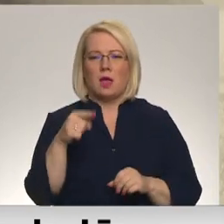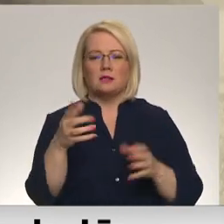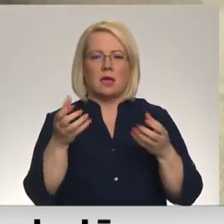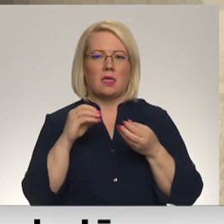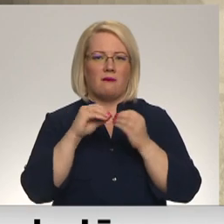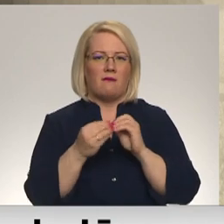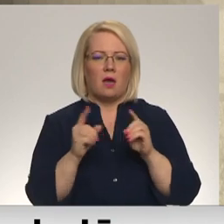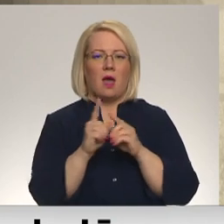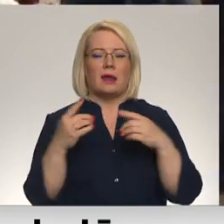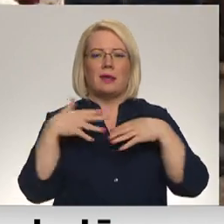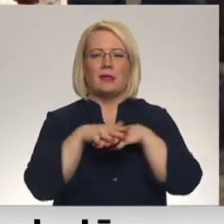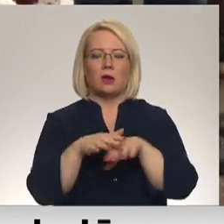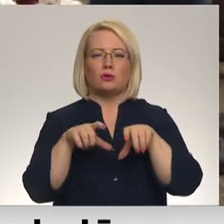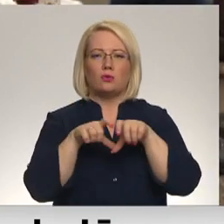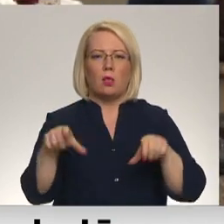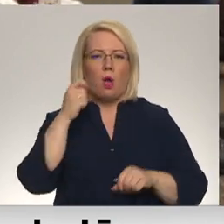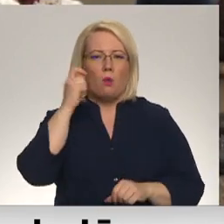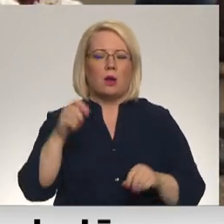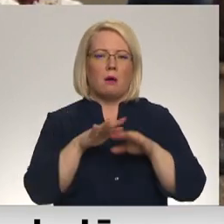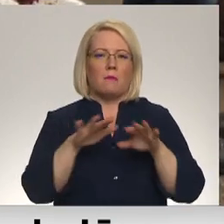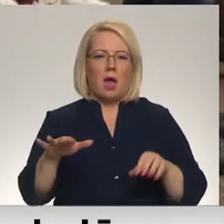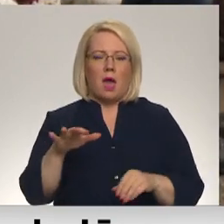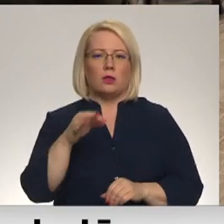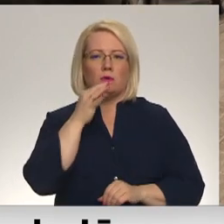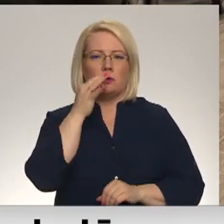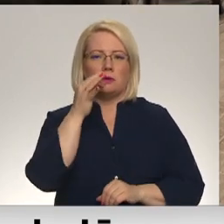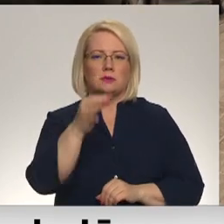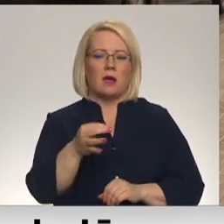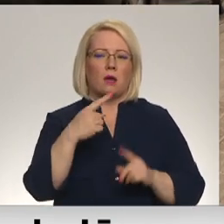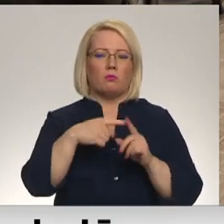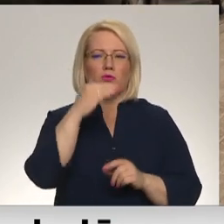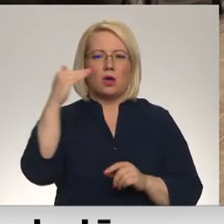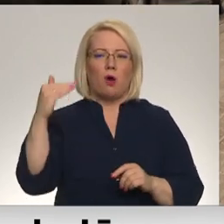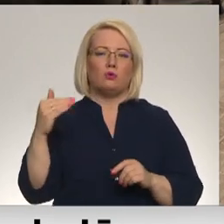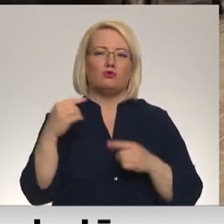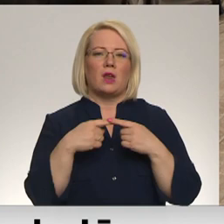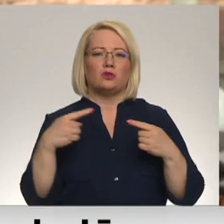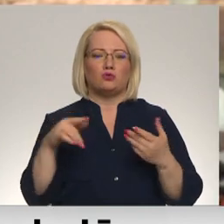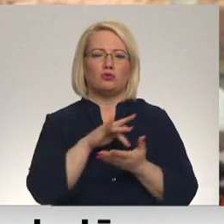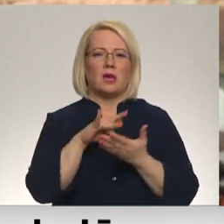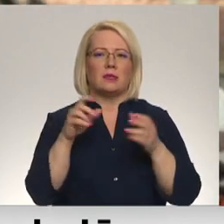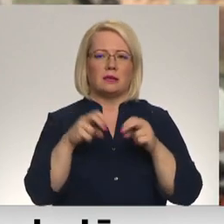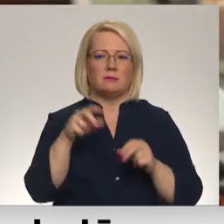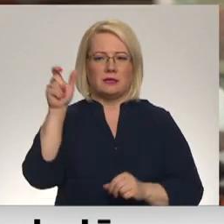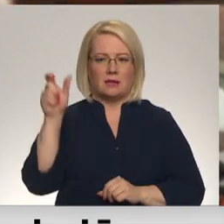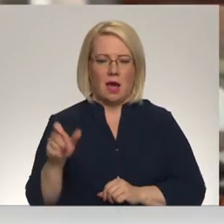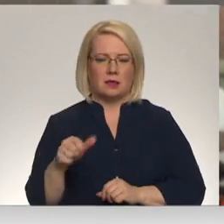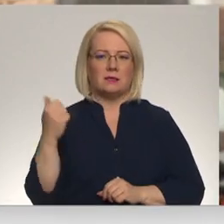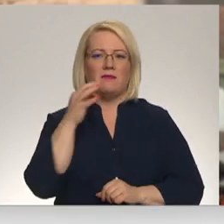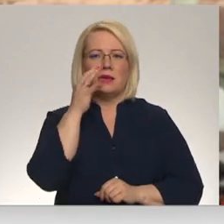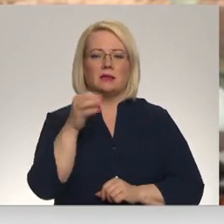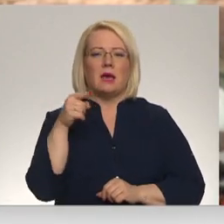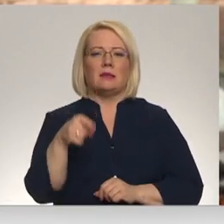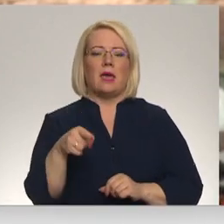arī integrējot skolās Ukraiņu bērnus, norāda Romija Krēziņa, pusaudžu resursu centra speciālisti. Šeit ir stāsts par to, ka